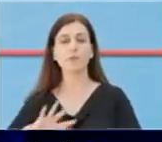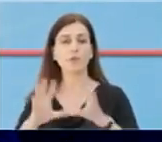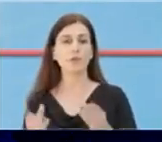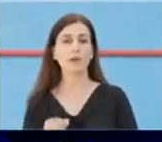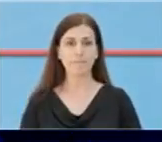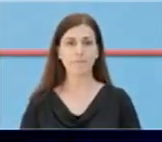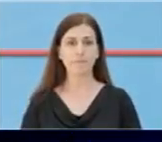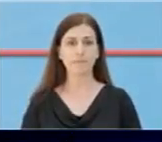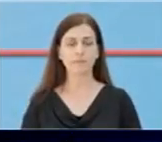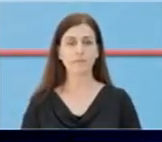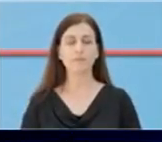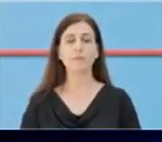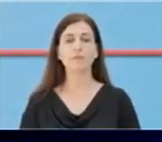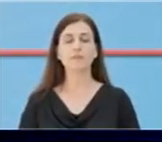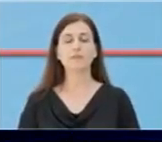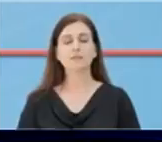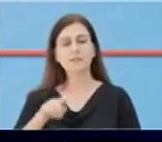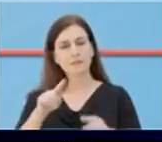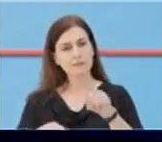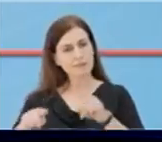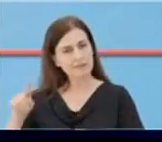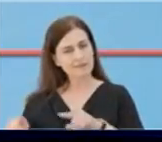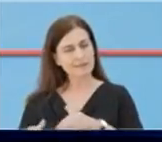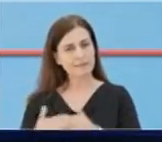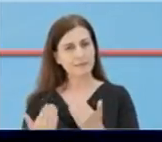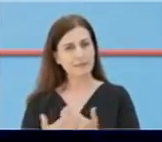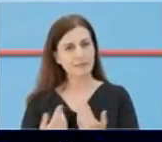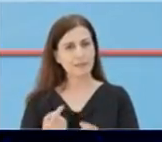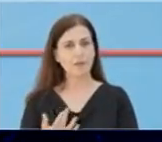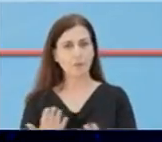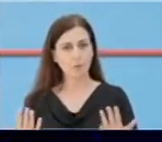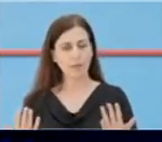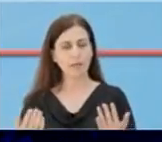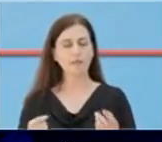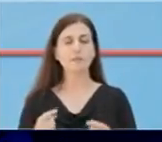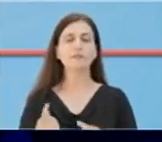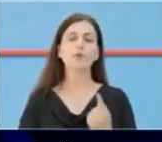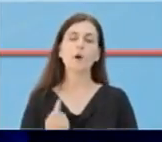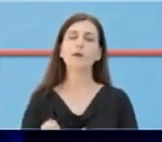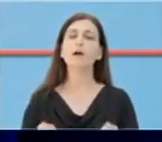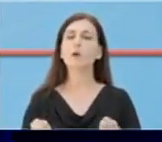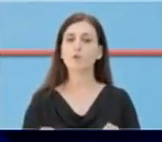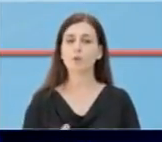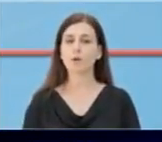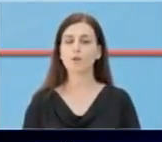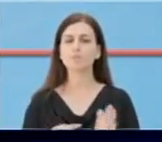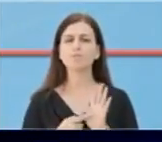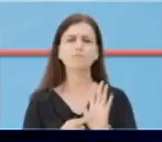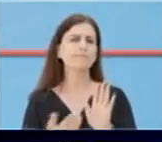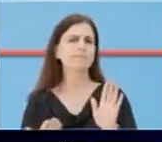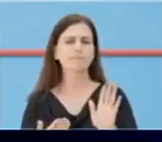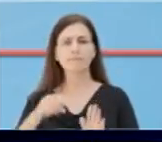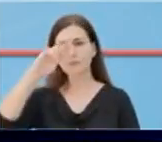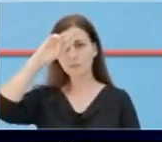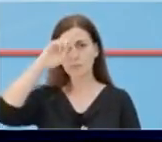33 pacient. Panë varsish luhatjeve të të dënave ditore, situata vazhdojnë tjetë kontroluar. Tregues në këtë situatë është